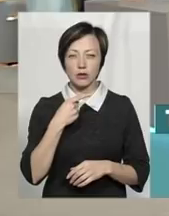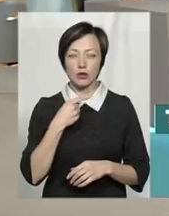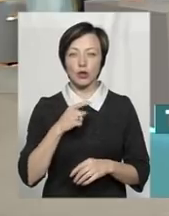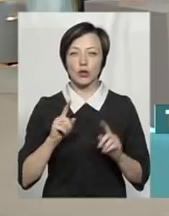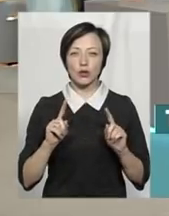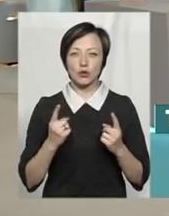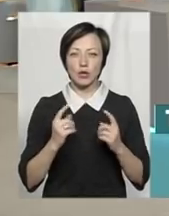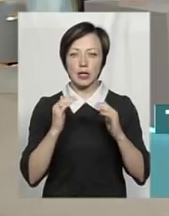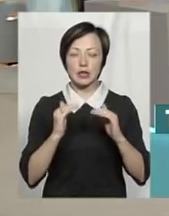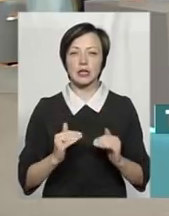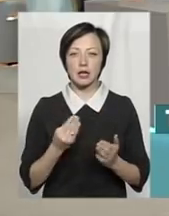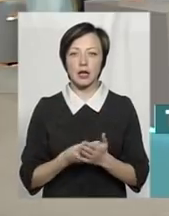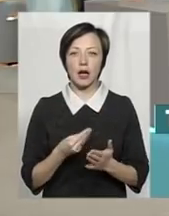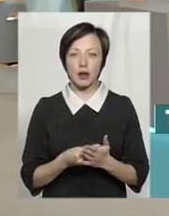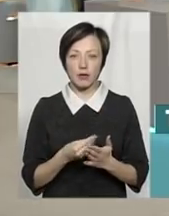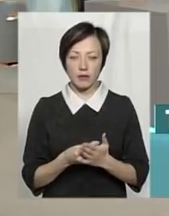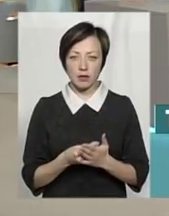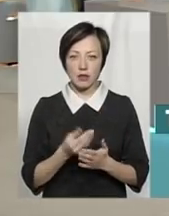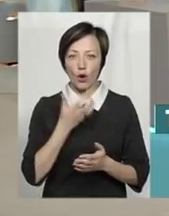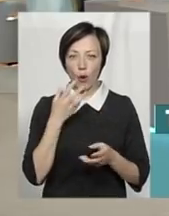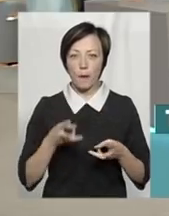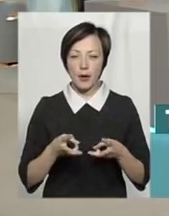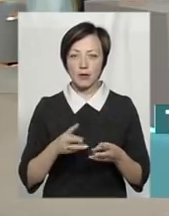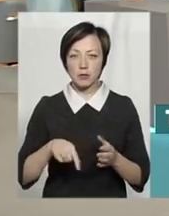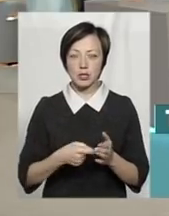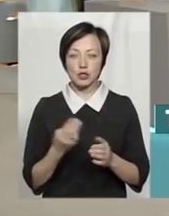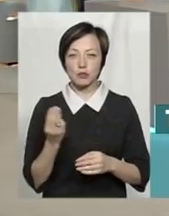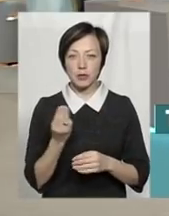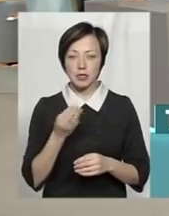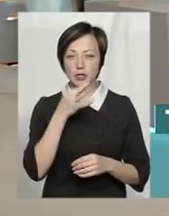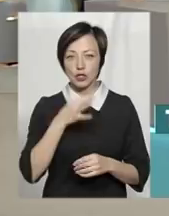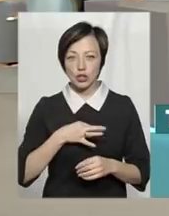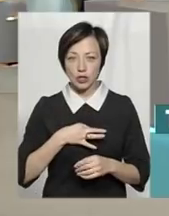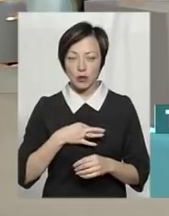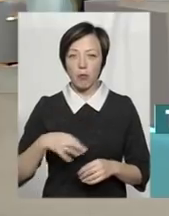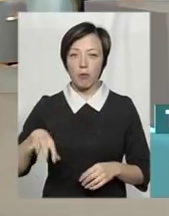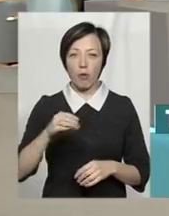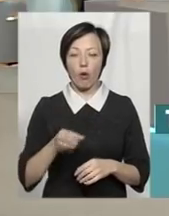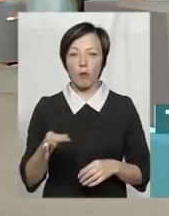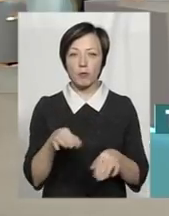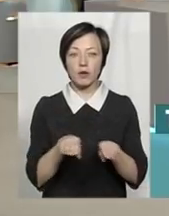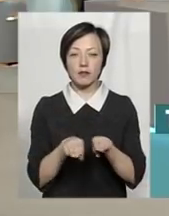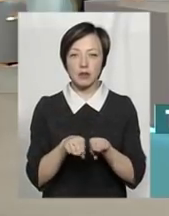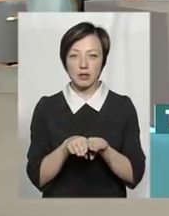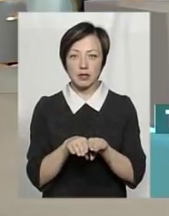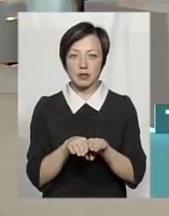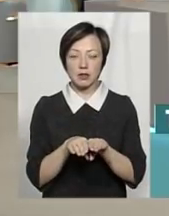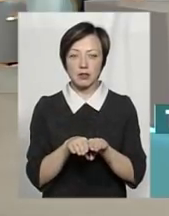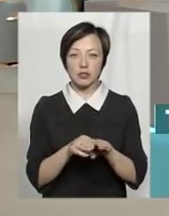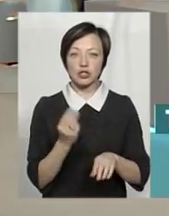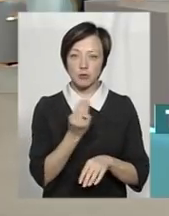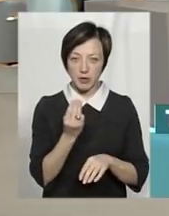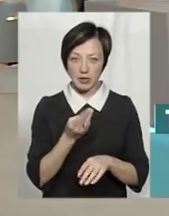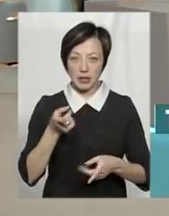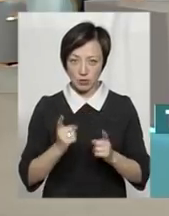дуже низький тариф за опарення в Шепетівці. А скажіть, в області, якщо прийняти, ви приставили в Шепетівці дуже